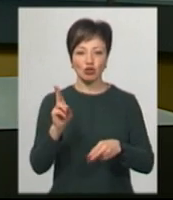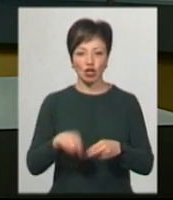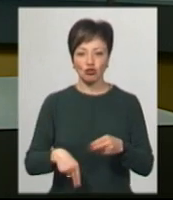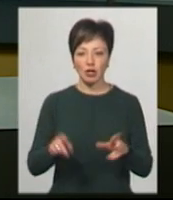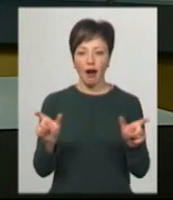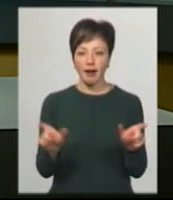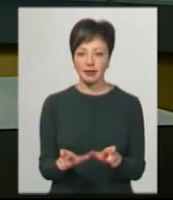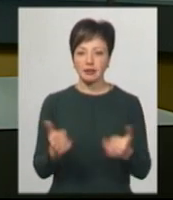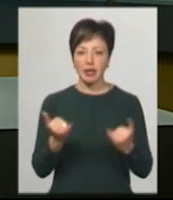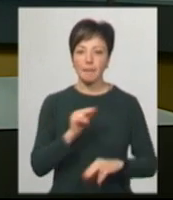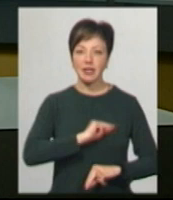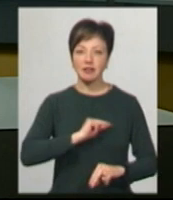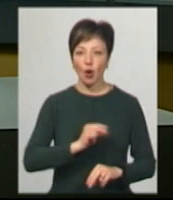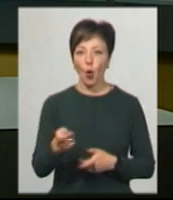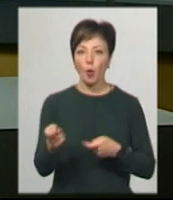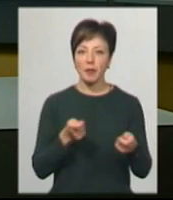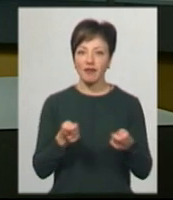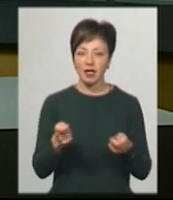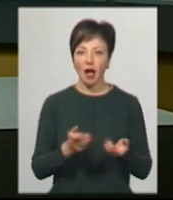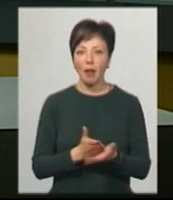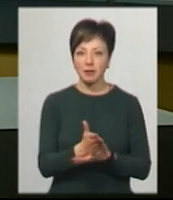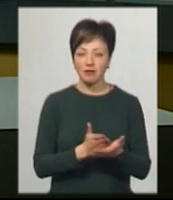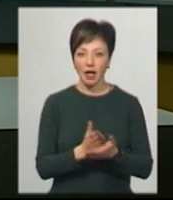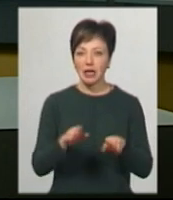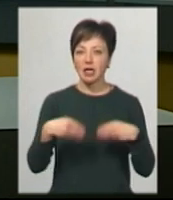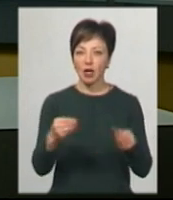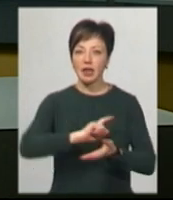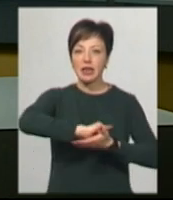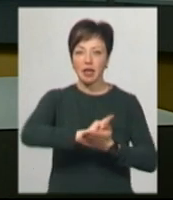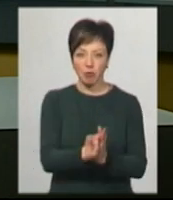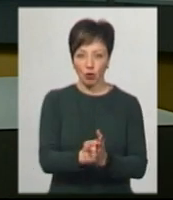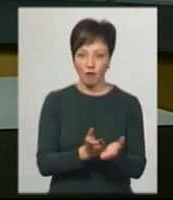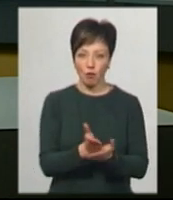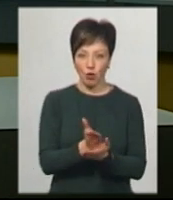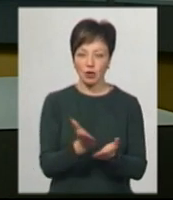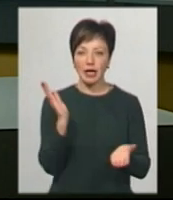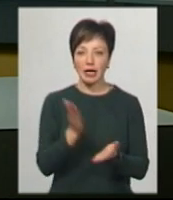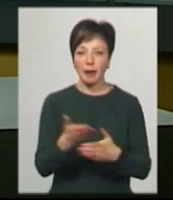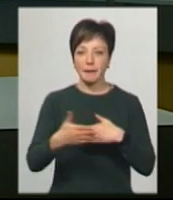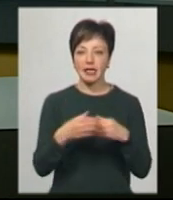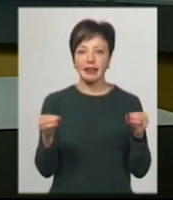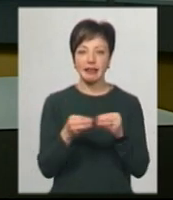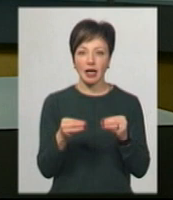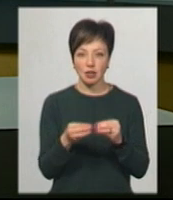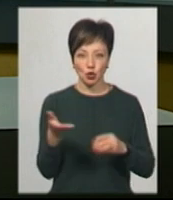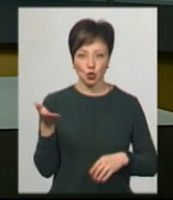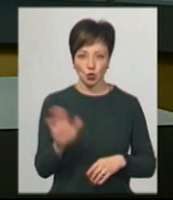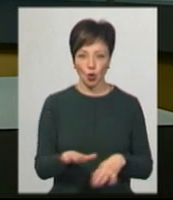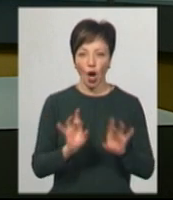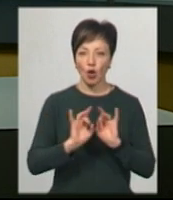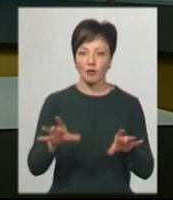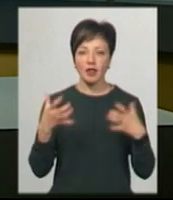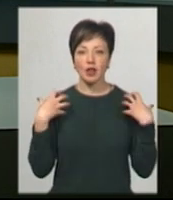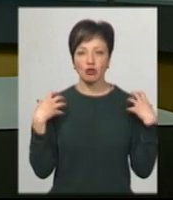Зараз працівники управлінь адміністративних послуг надають тільки невідкладні послуги, яких є близько десяти, розповів Суспільному